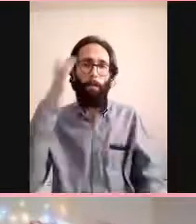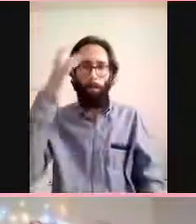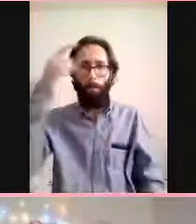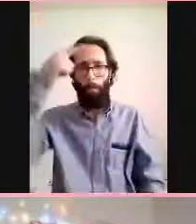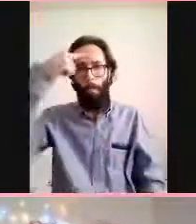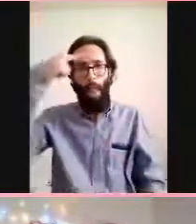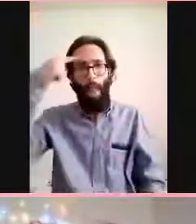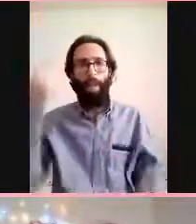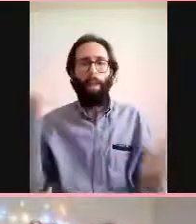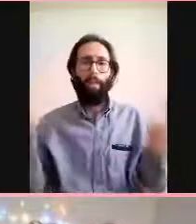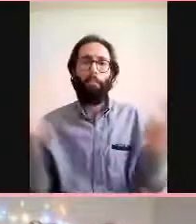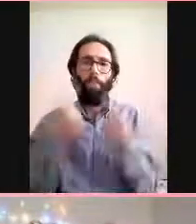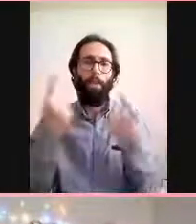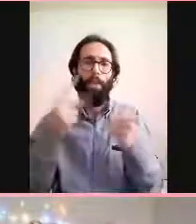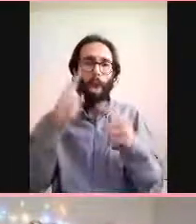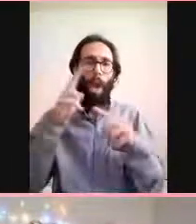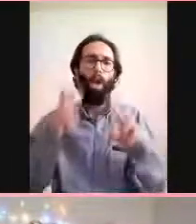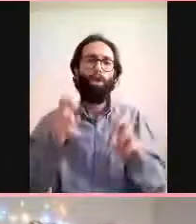tamam